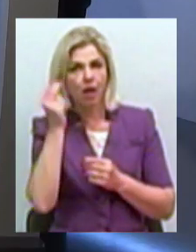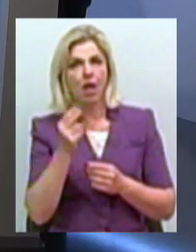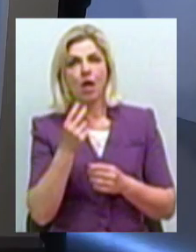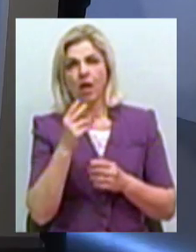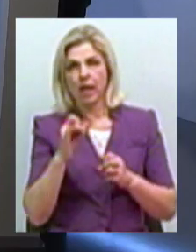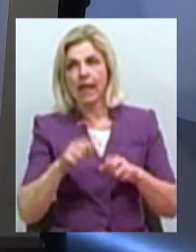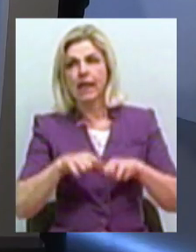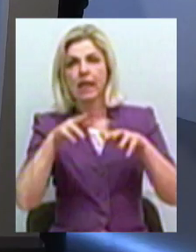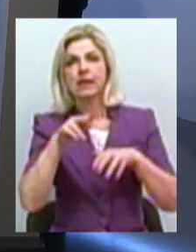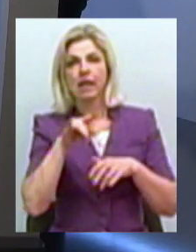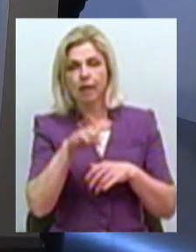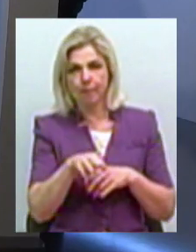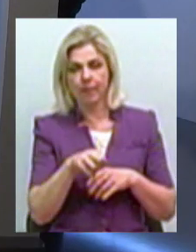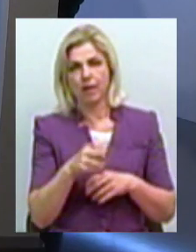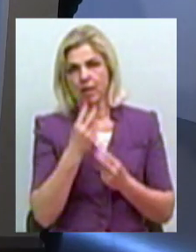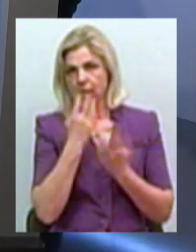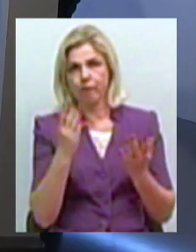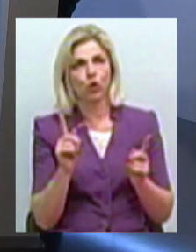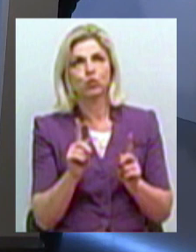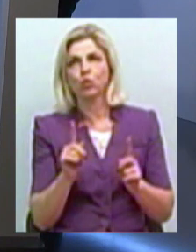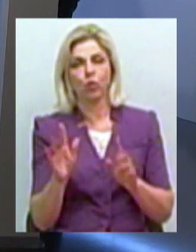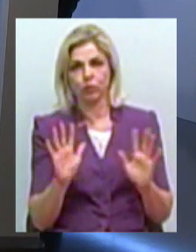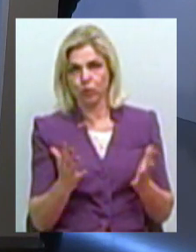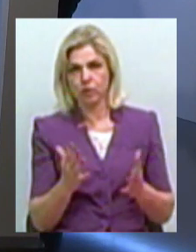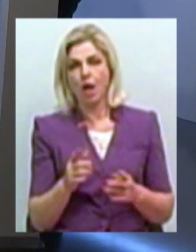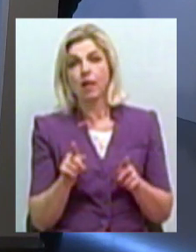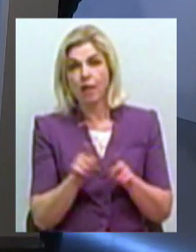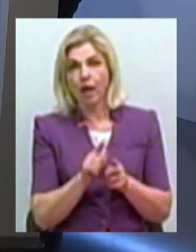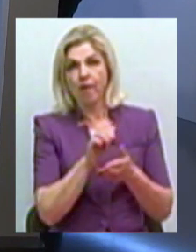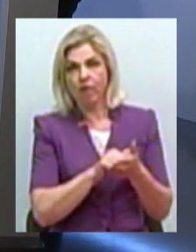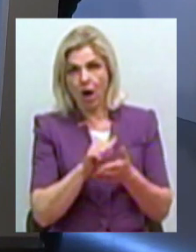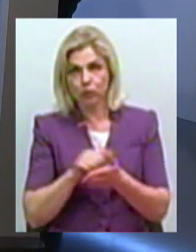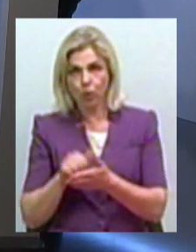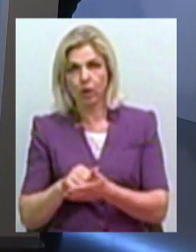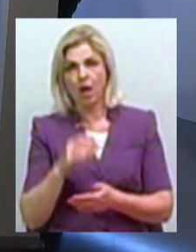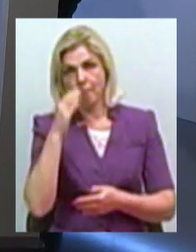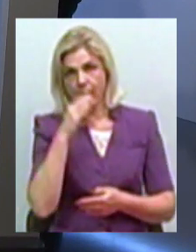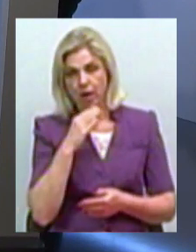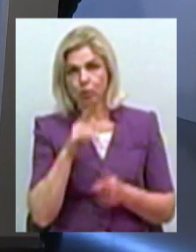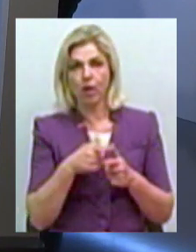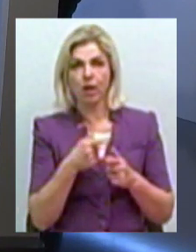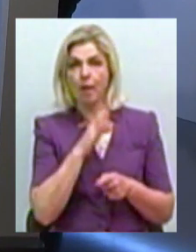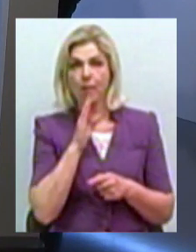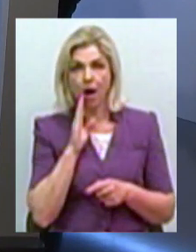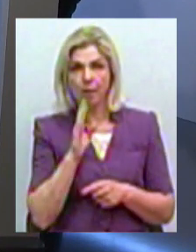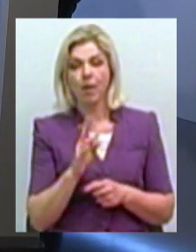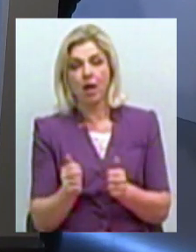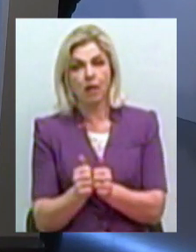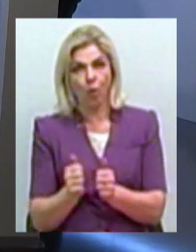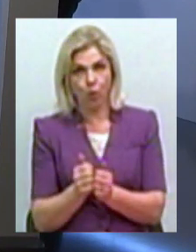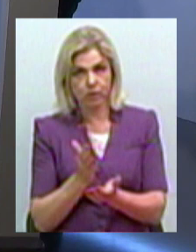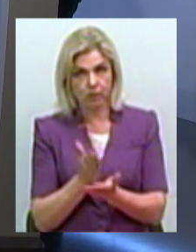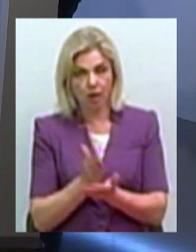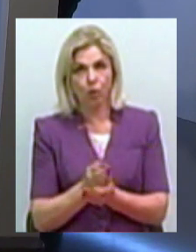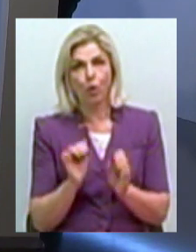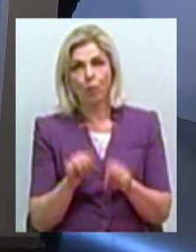бачить, що перед собою. Тобто це ті фактори, які батько, якщо і мама знаходяться поруч, вони